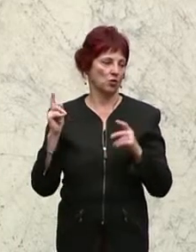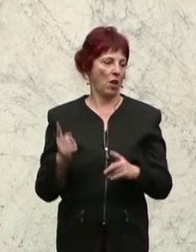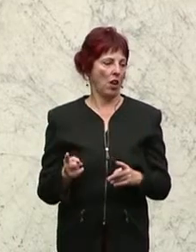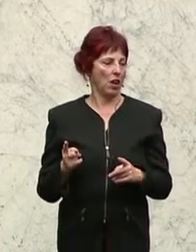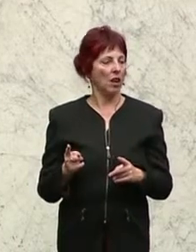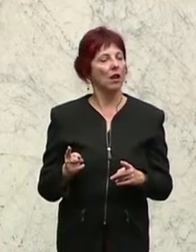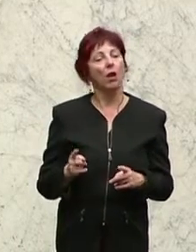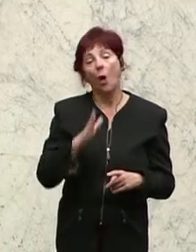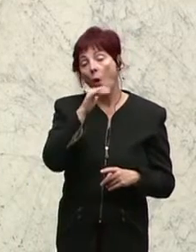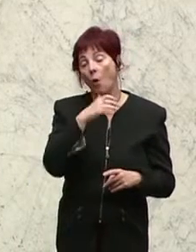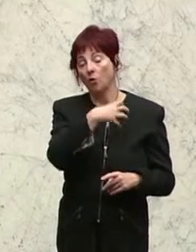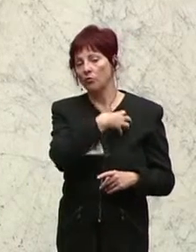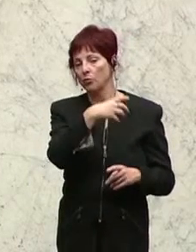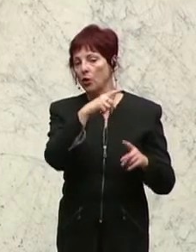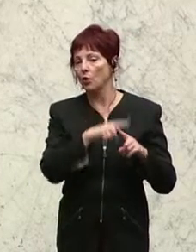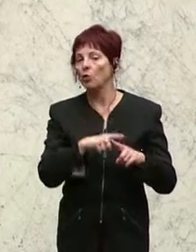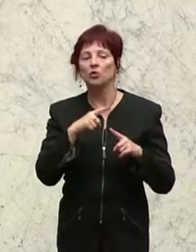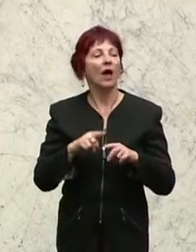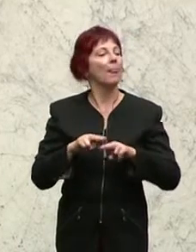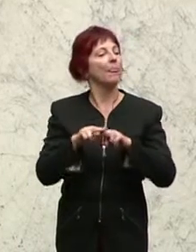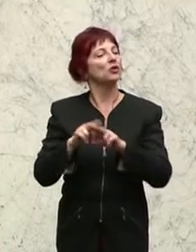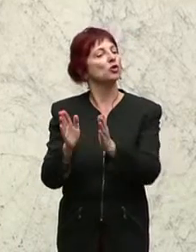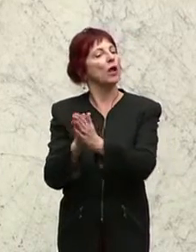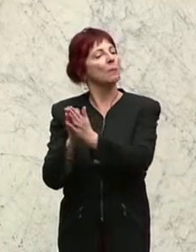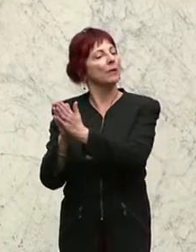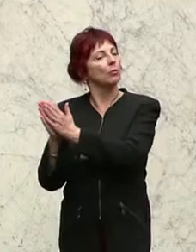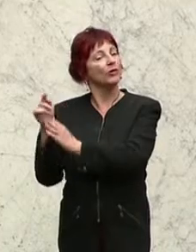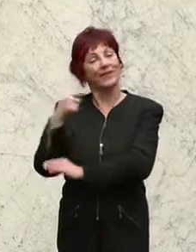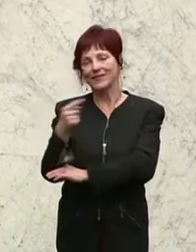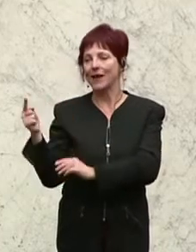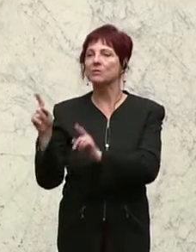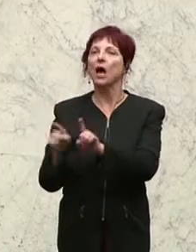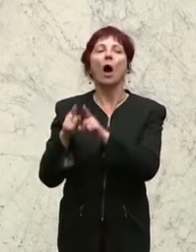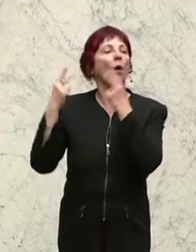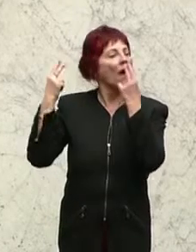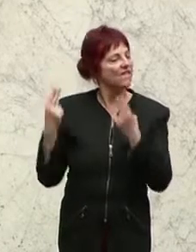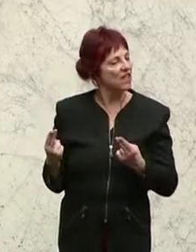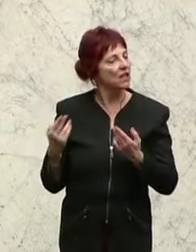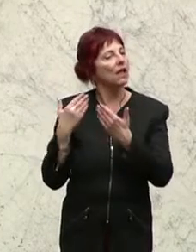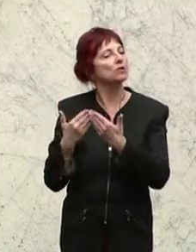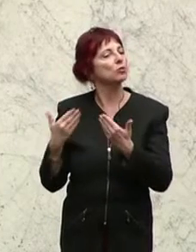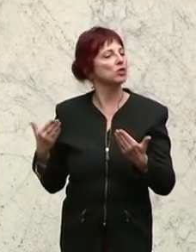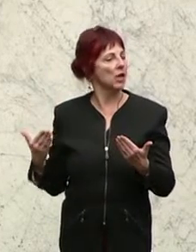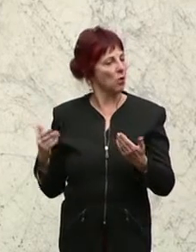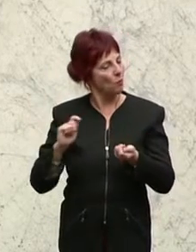wird also die Hofburg und ihre Nationalbibliothek immer mehr zu einem bedeutenden musealen Ort.